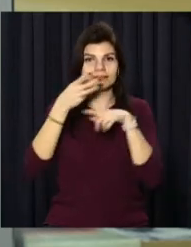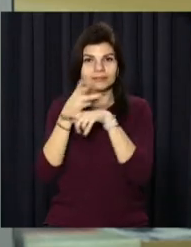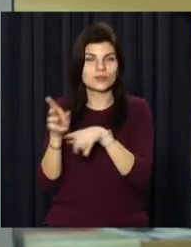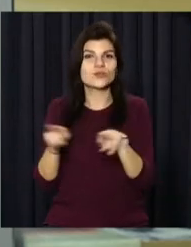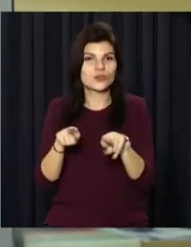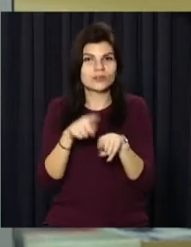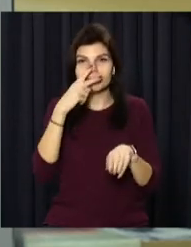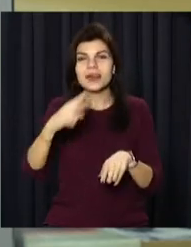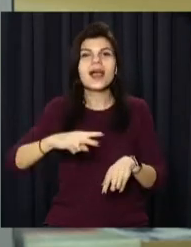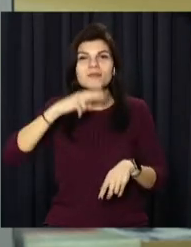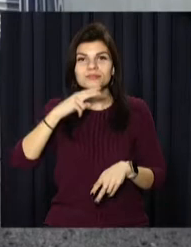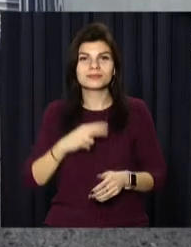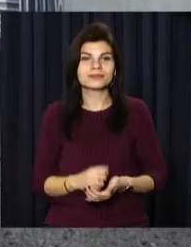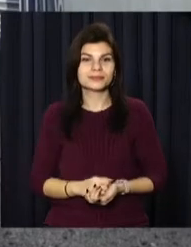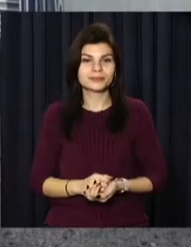відкритого.